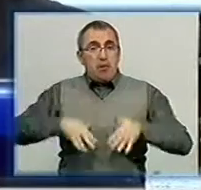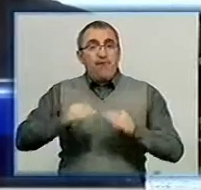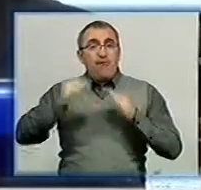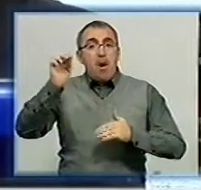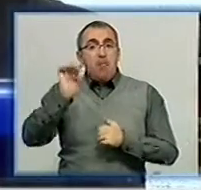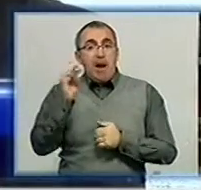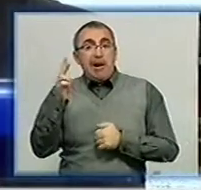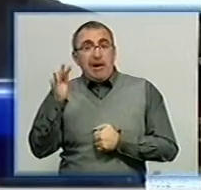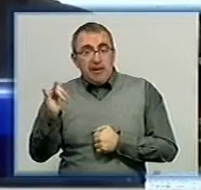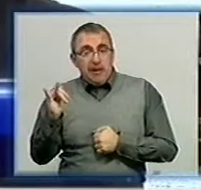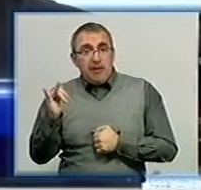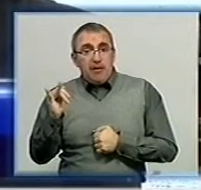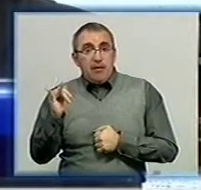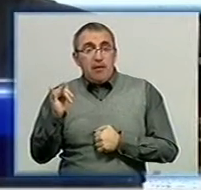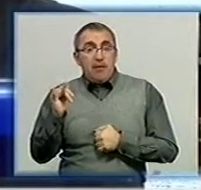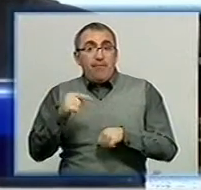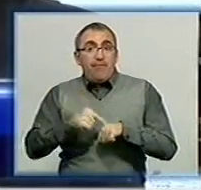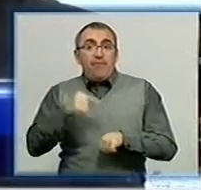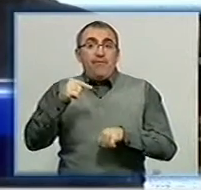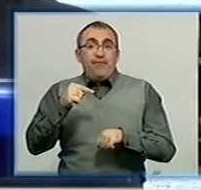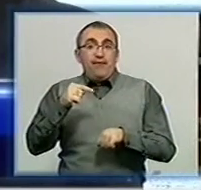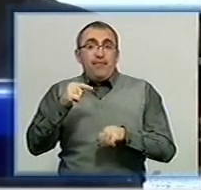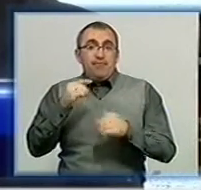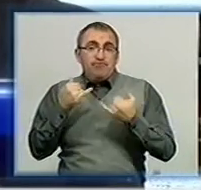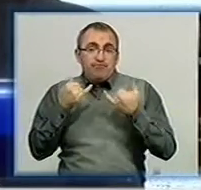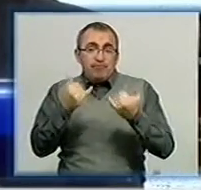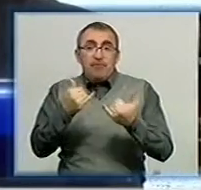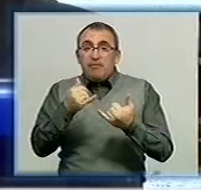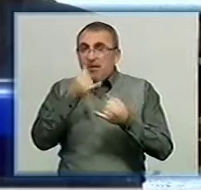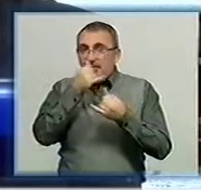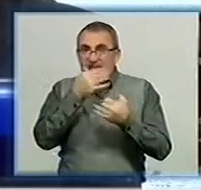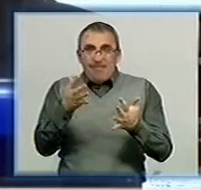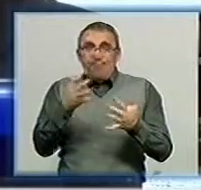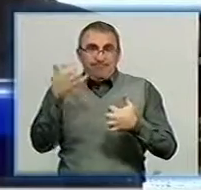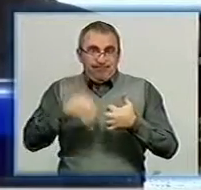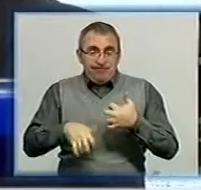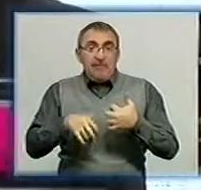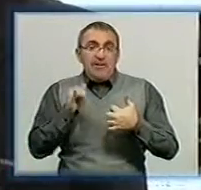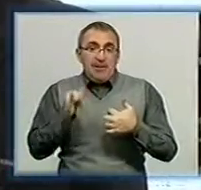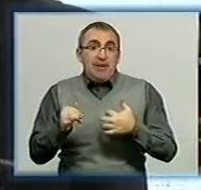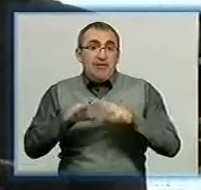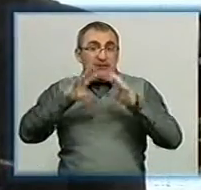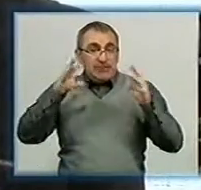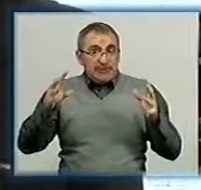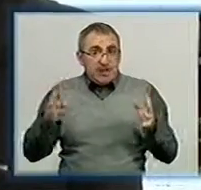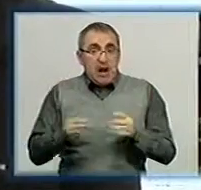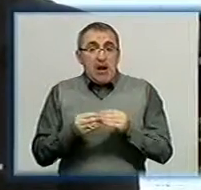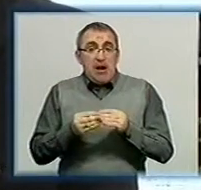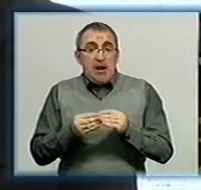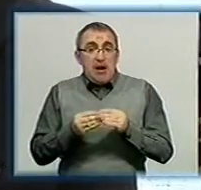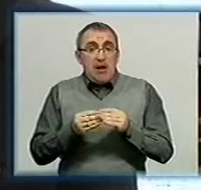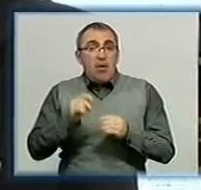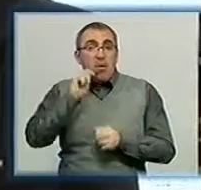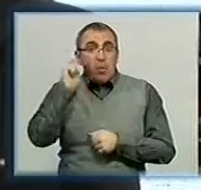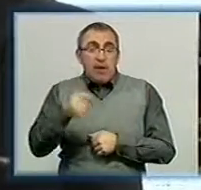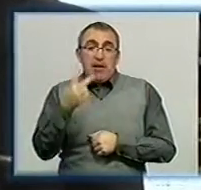Байраках, тому не відгукнутися, це перший момент він не міг. І взагалі сьогодні перед українцями